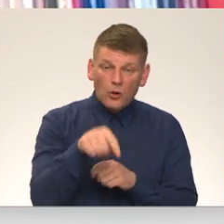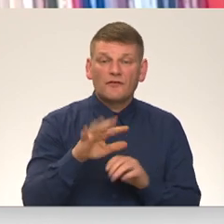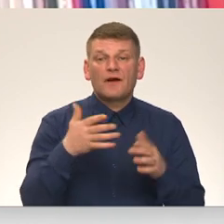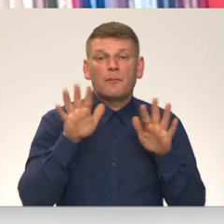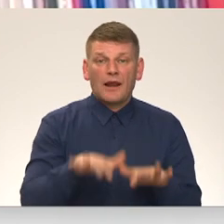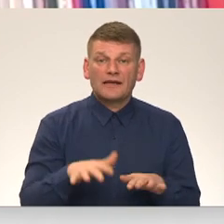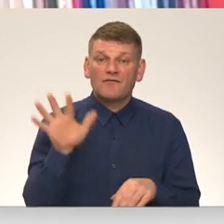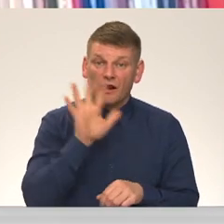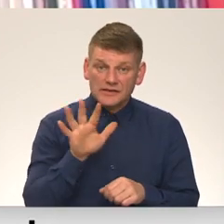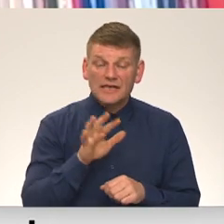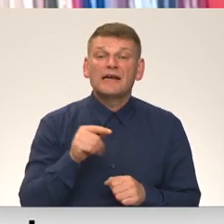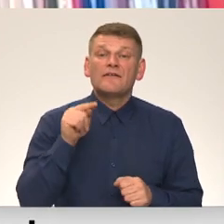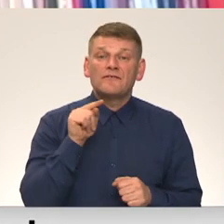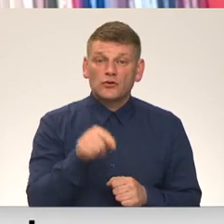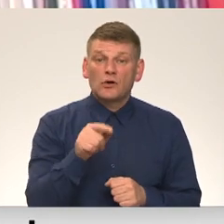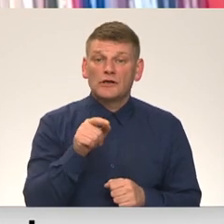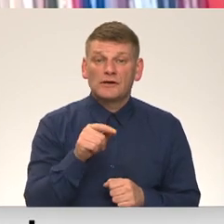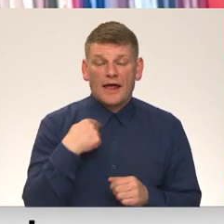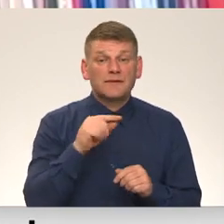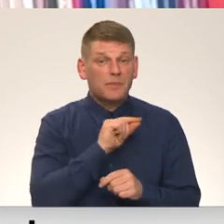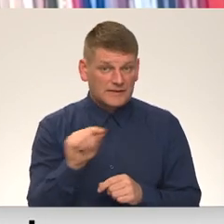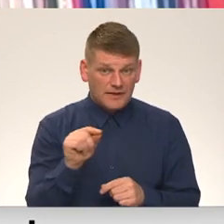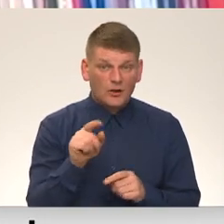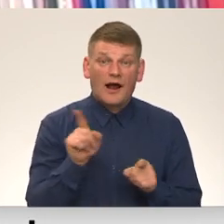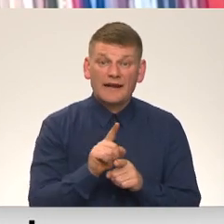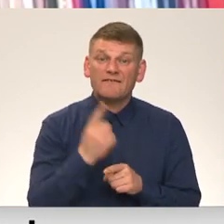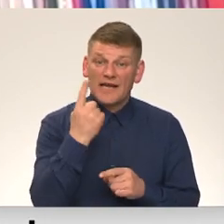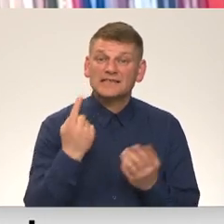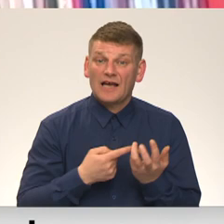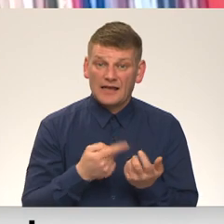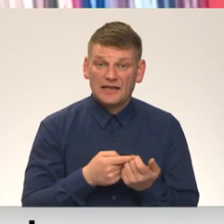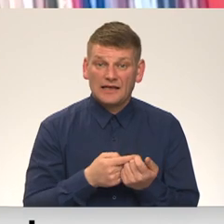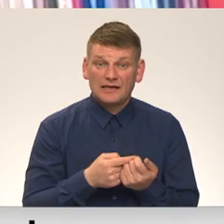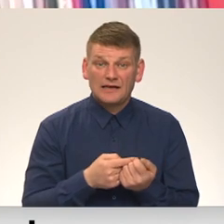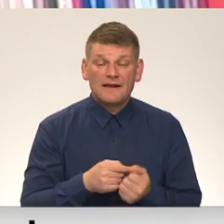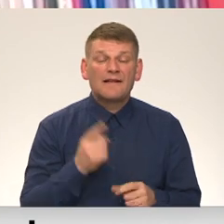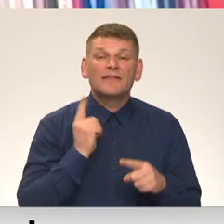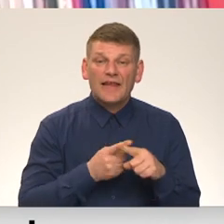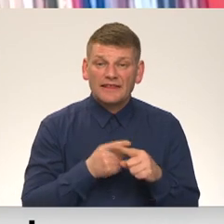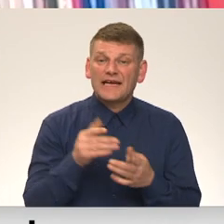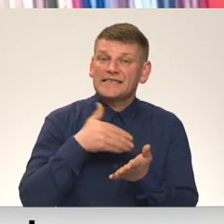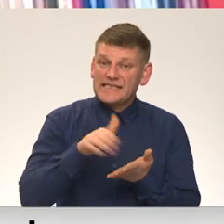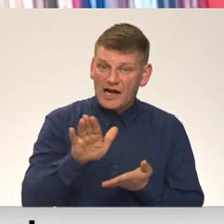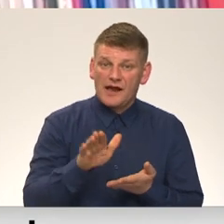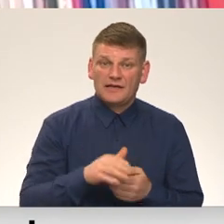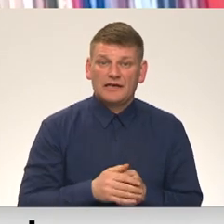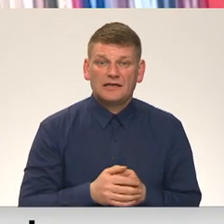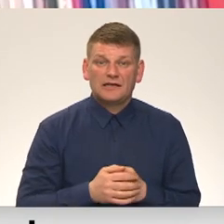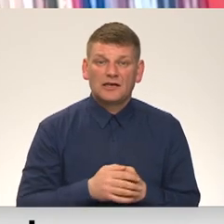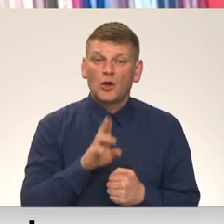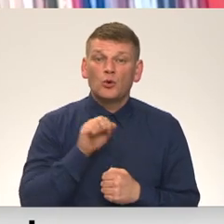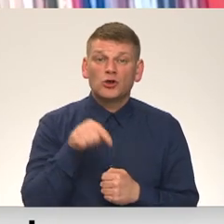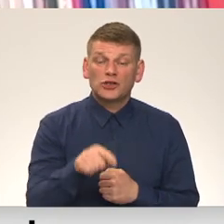valstī, šo cilvēku es pasvietroju arī vienskaitlī. Nedrīkst izraidīt no